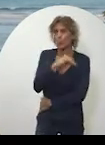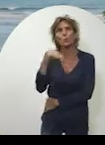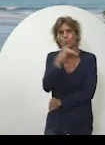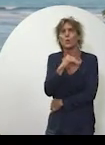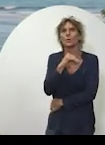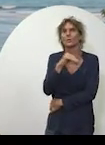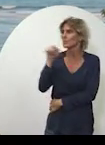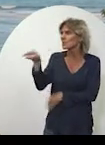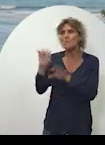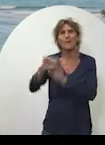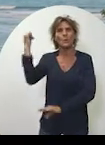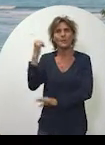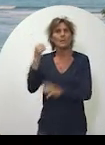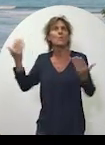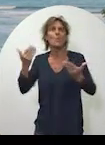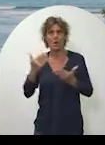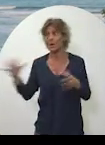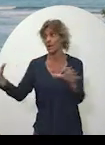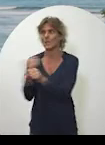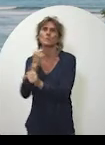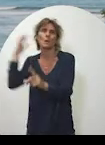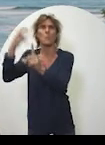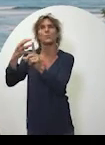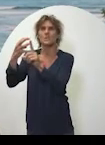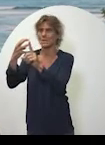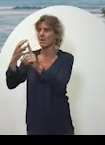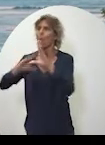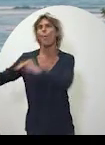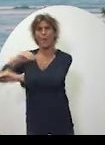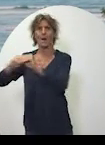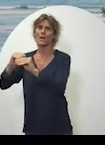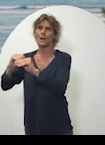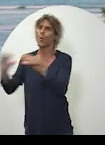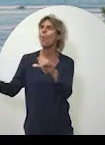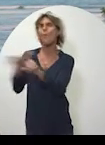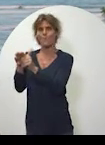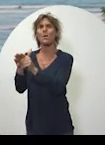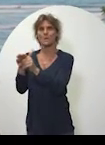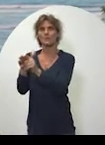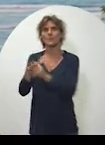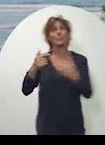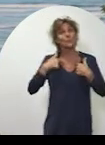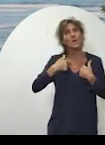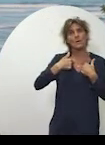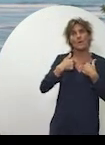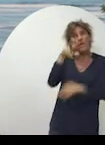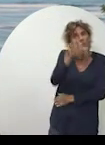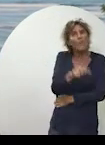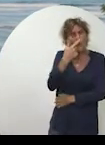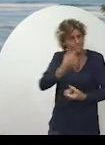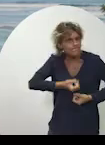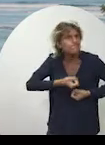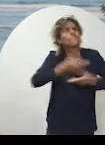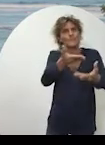et de faire en sorte que leurs priorités puissent connaître une réalisation totale. tels sont les voeux